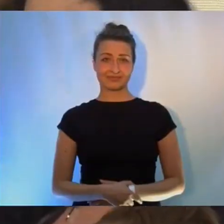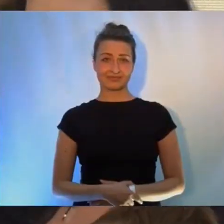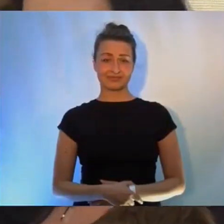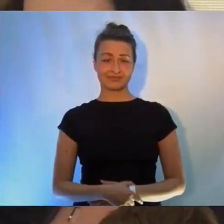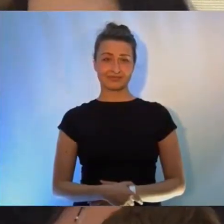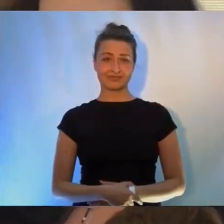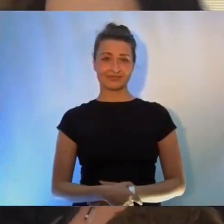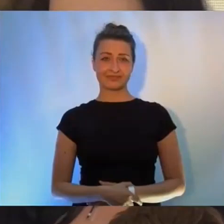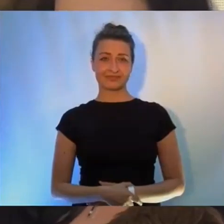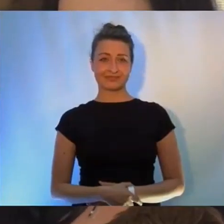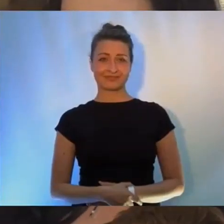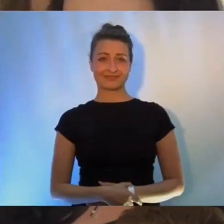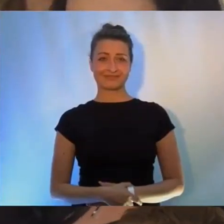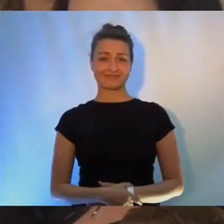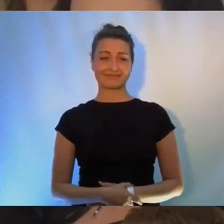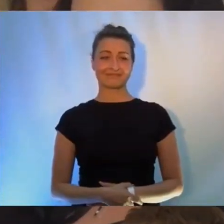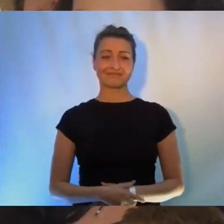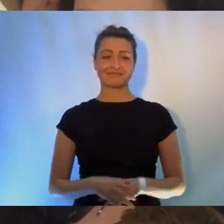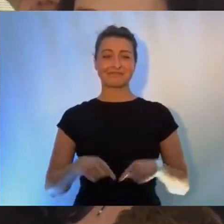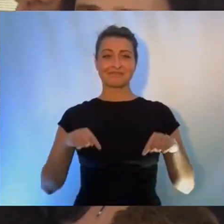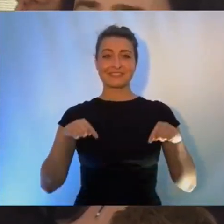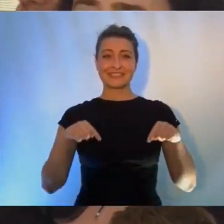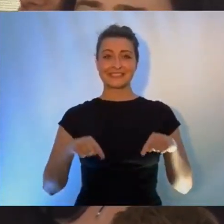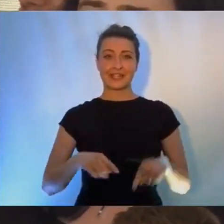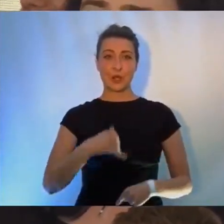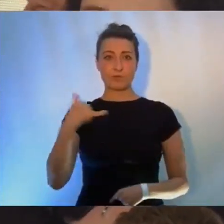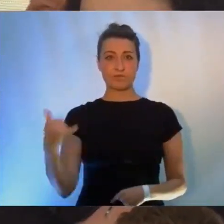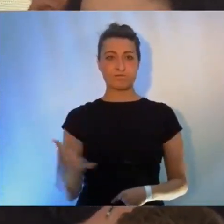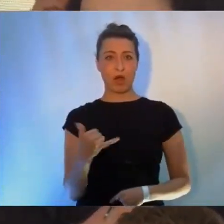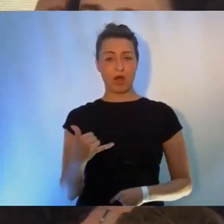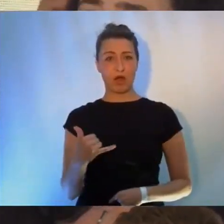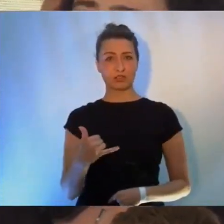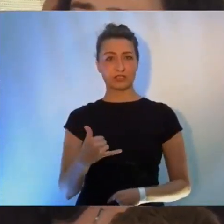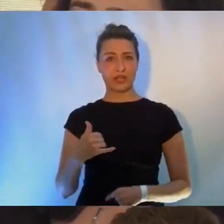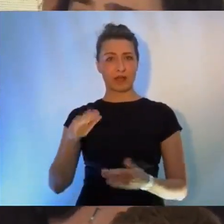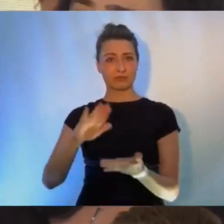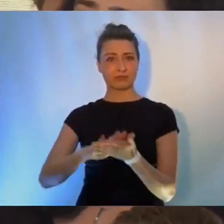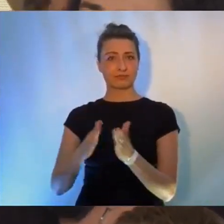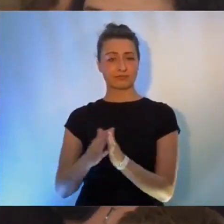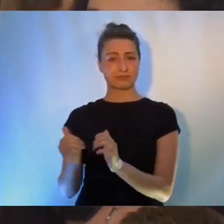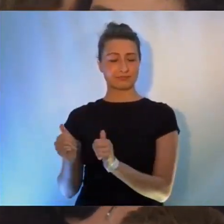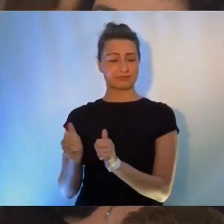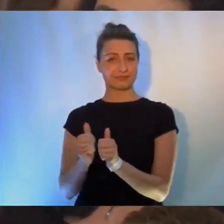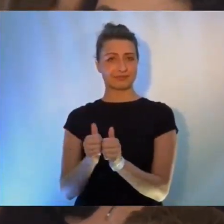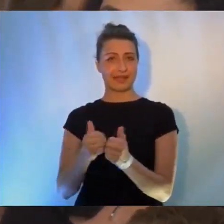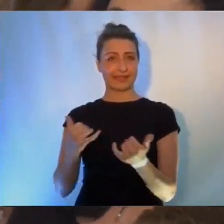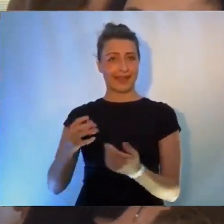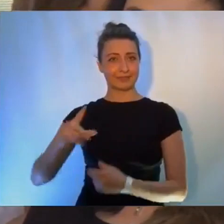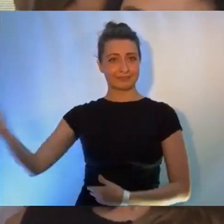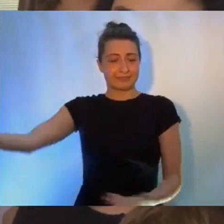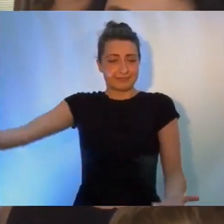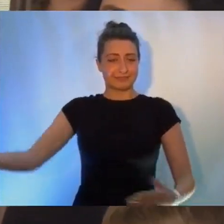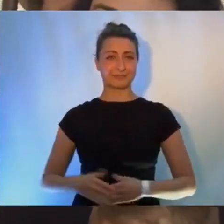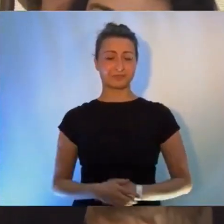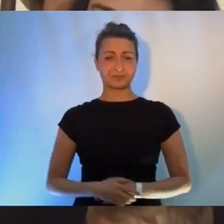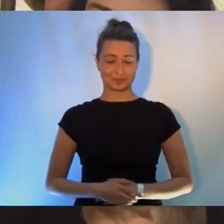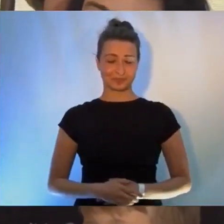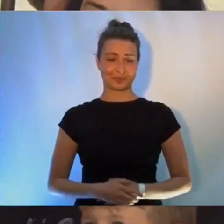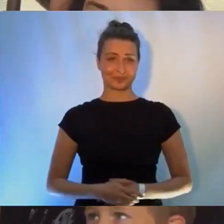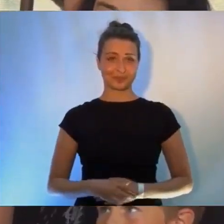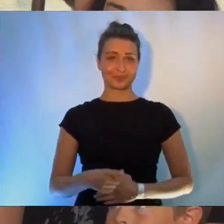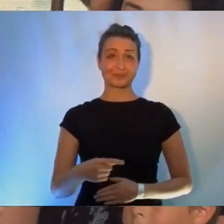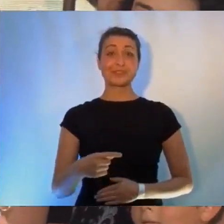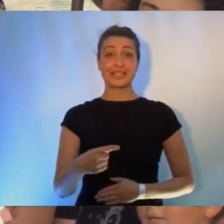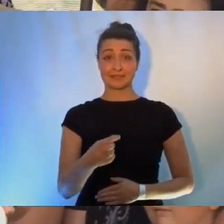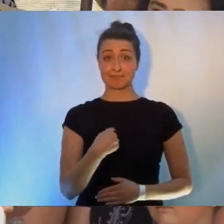My jsme pořád spolu a on mě zase opustil teďka. Dovolte, abychom se představili. Jsme manžele